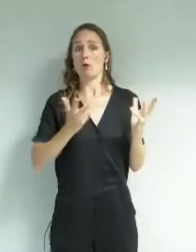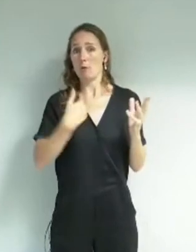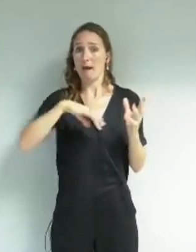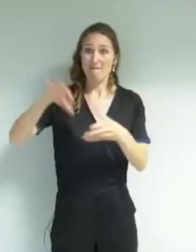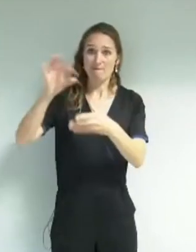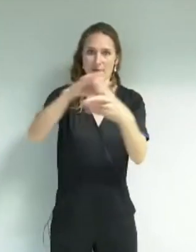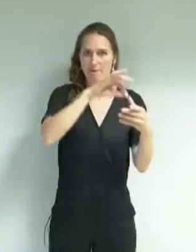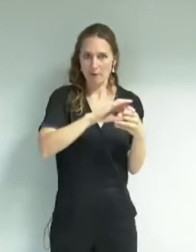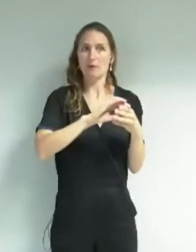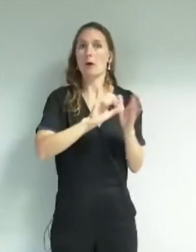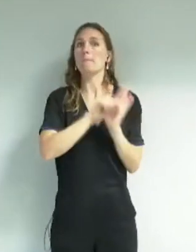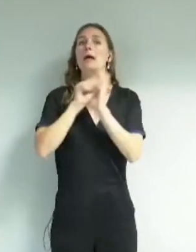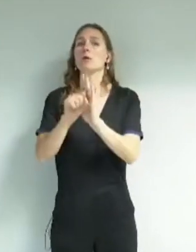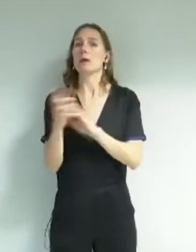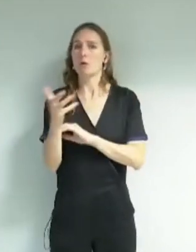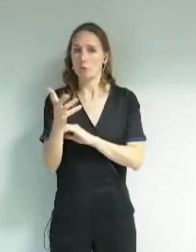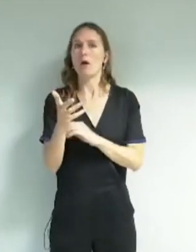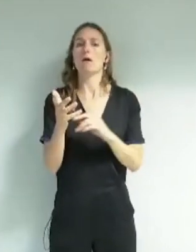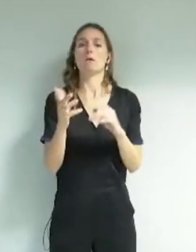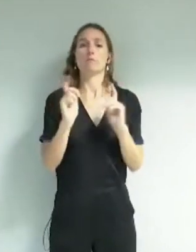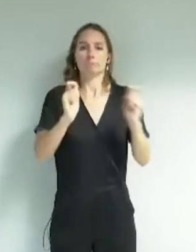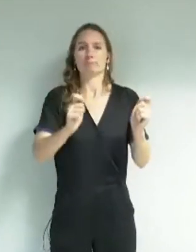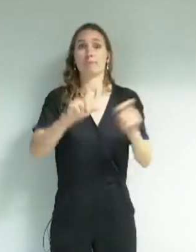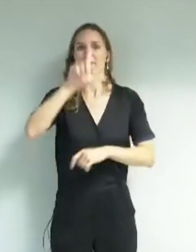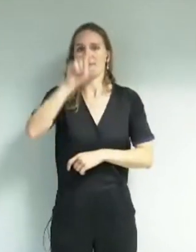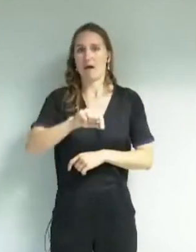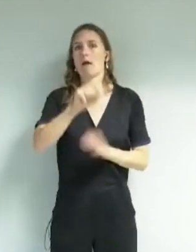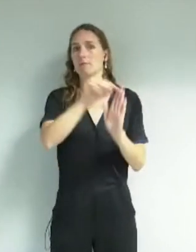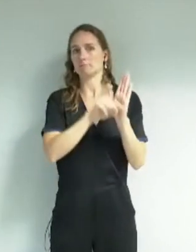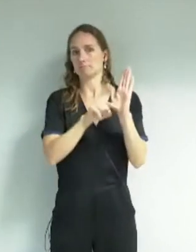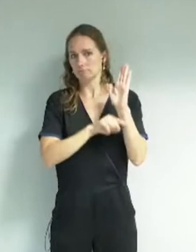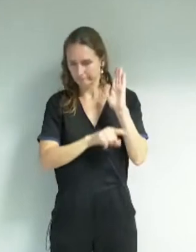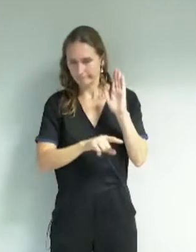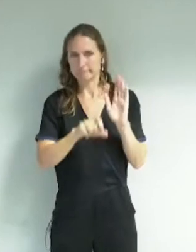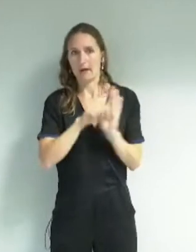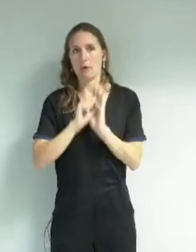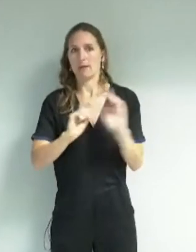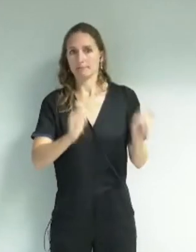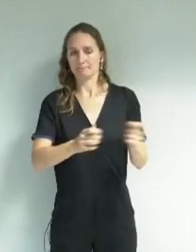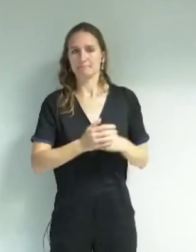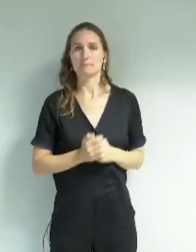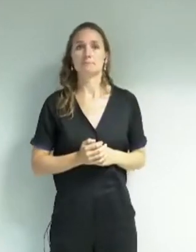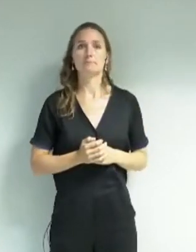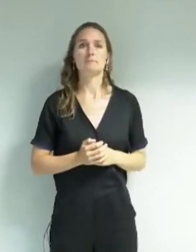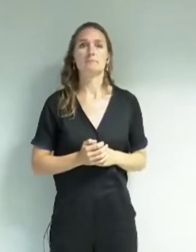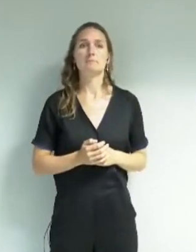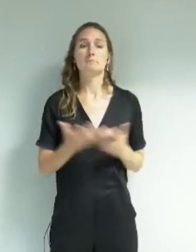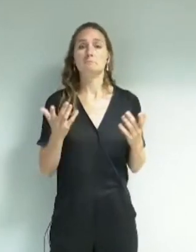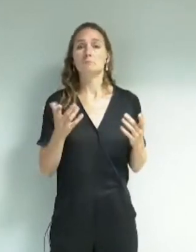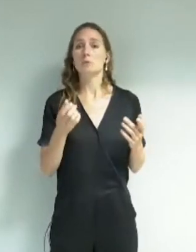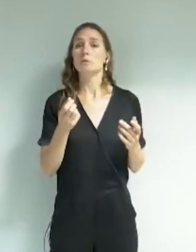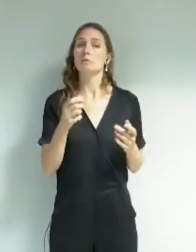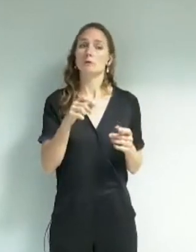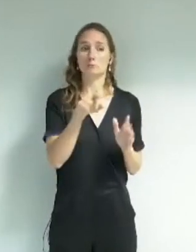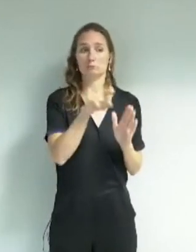Et seulement 20 ont été priorisées. Certaines, donc choisies par le groupe,